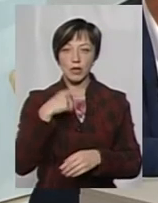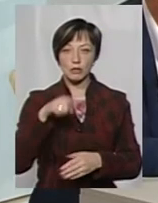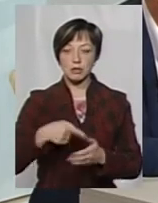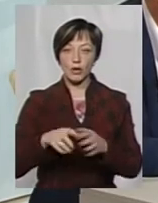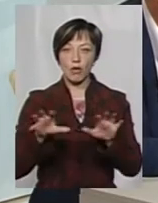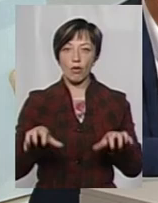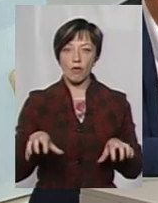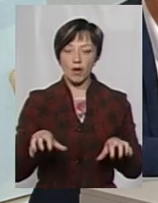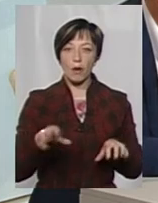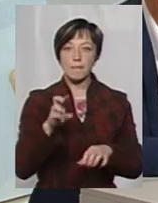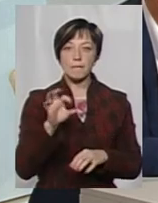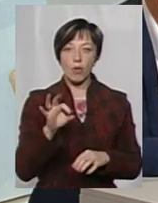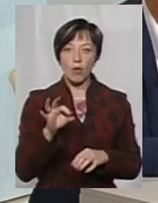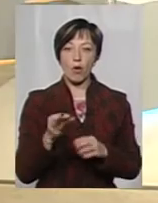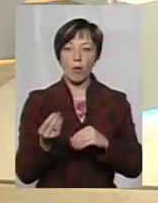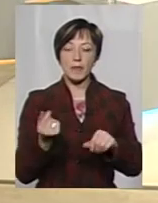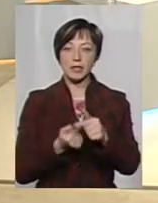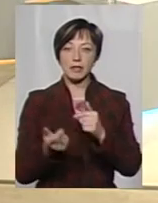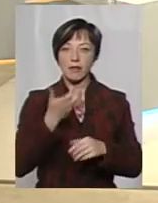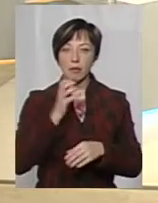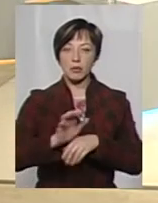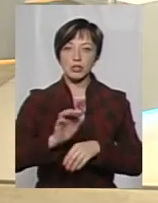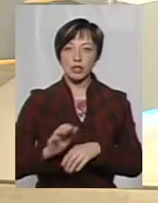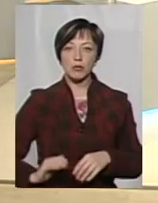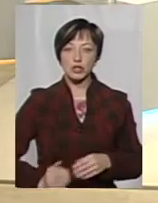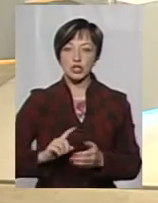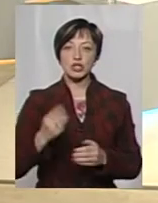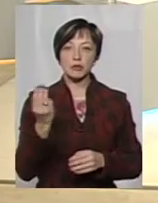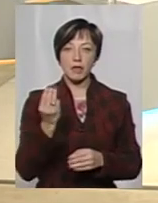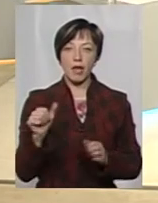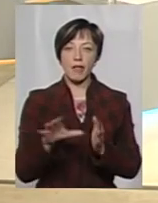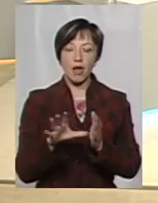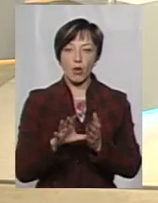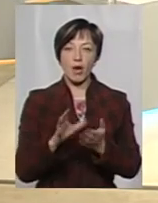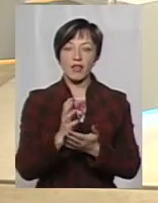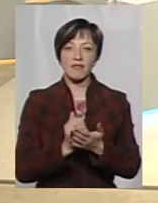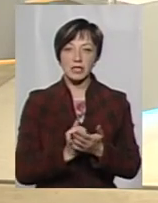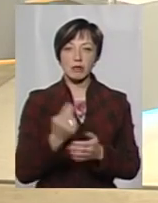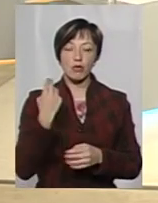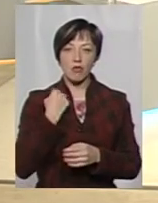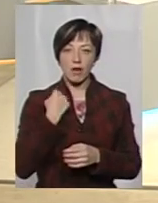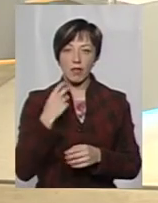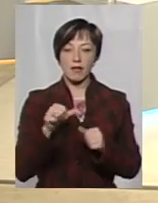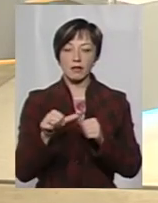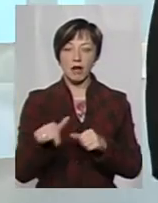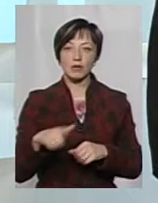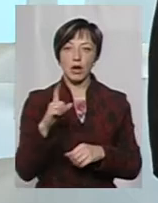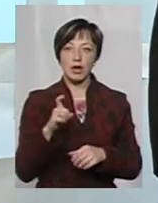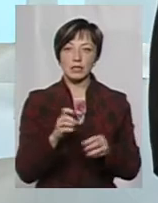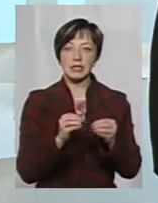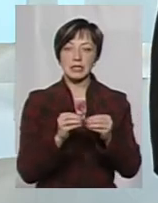голова Михайло Полудюк, бо комерційна теплопостачальна компанія «Шепетівка Енергоінвест» запоргувала нафтогазу